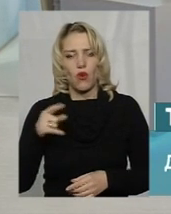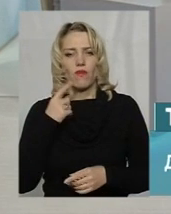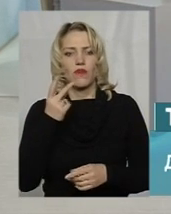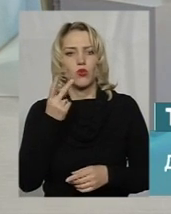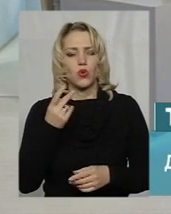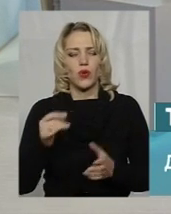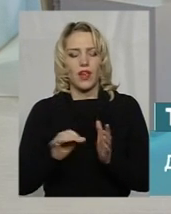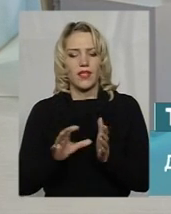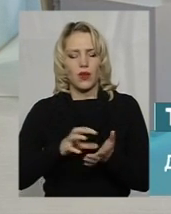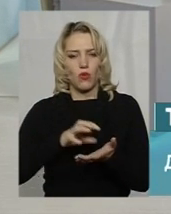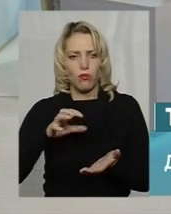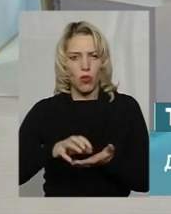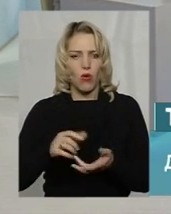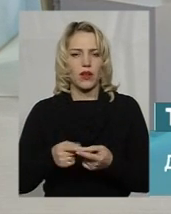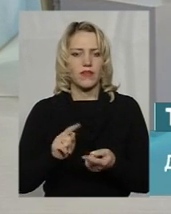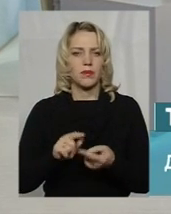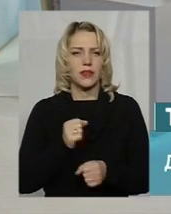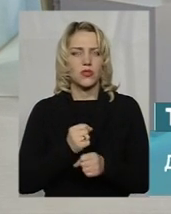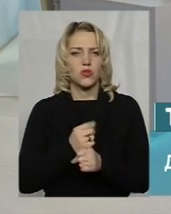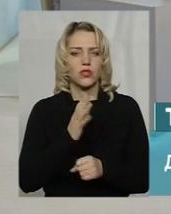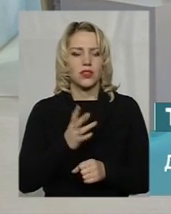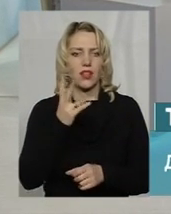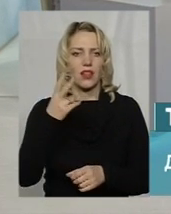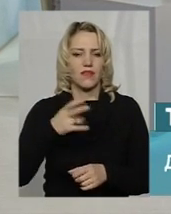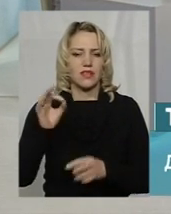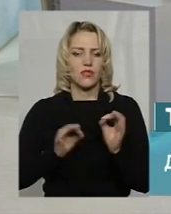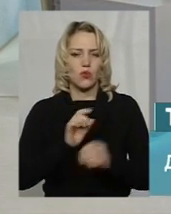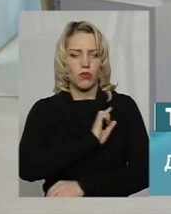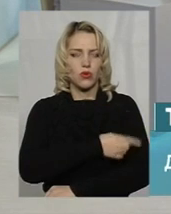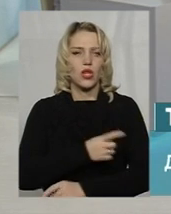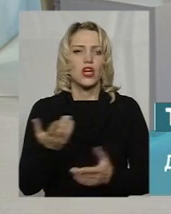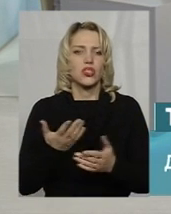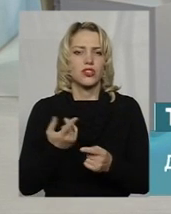тільки на 20% своєї потужності. А з чим це пов'язано?